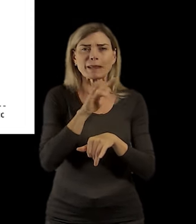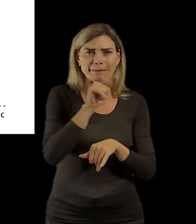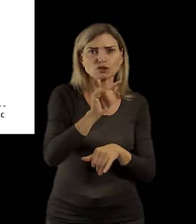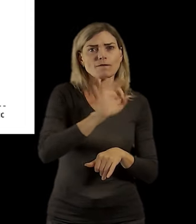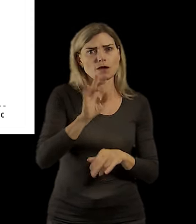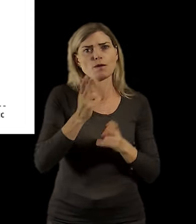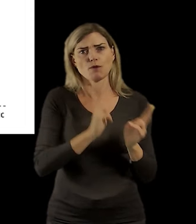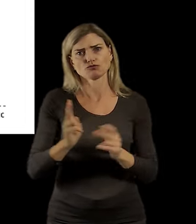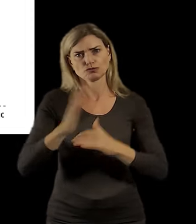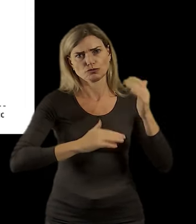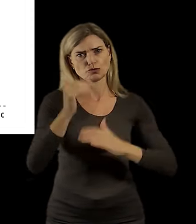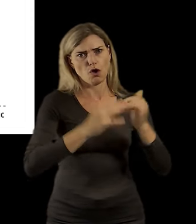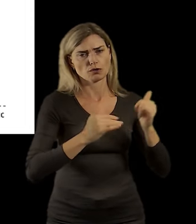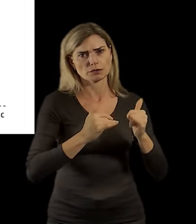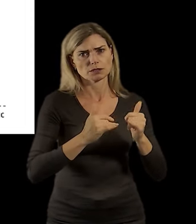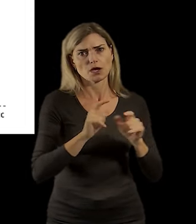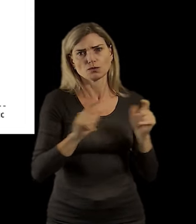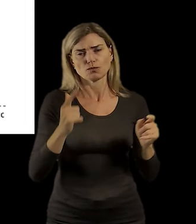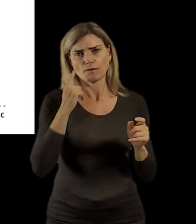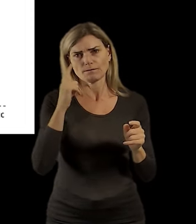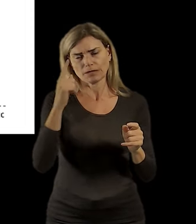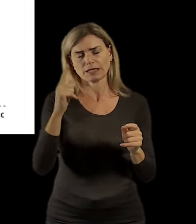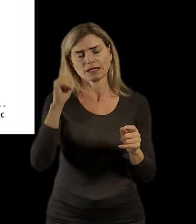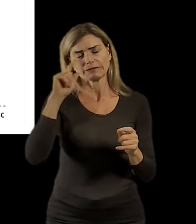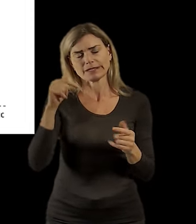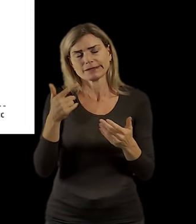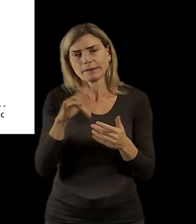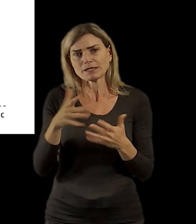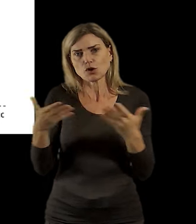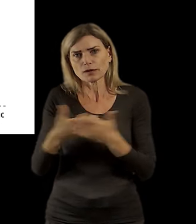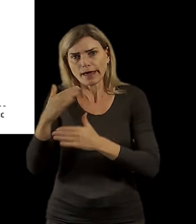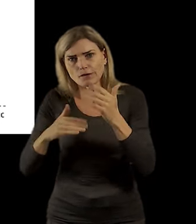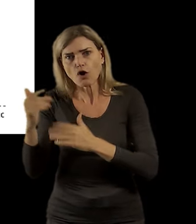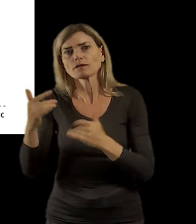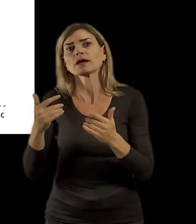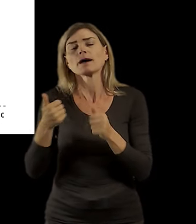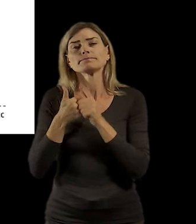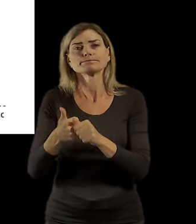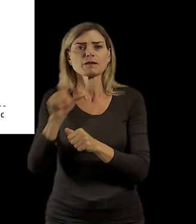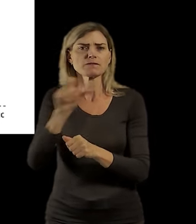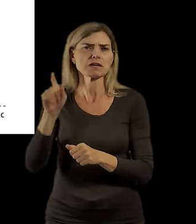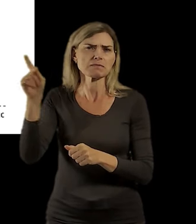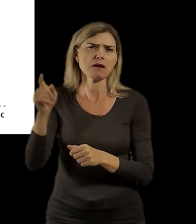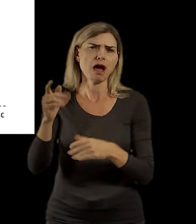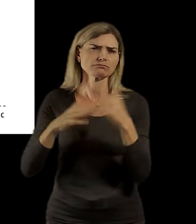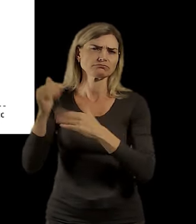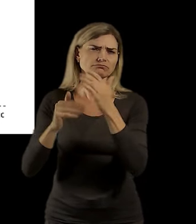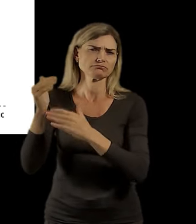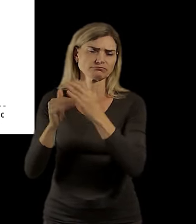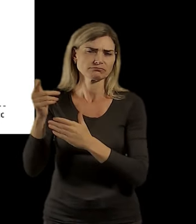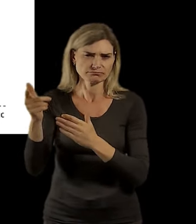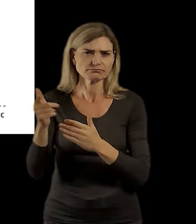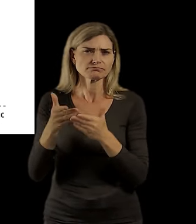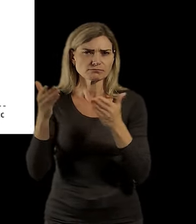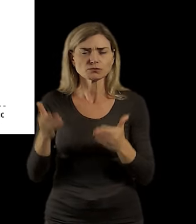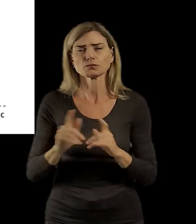obecně platí, že rostou městské části a oblasti tam, kde se hodně staví nová developerská výstavba. Mělo by jít teda především o